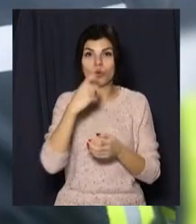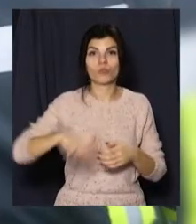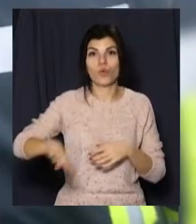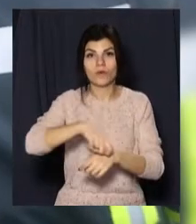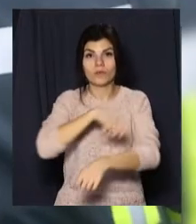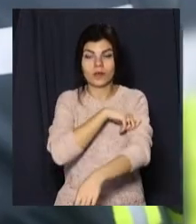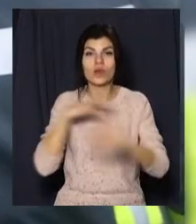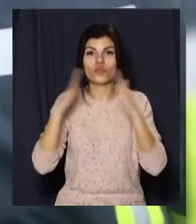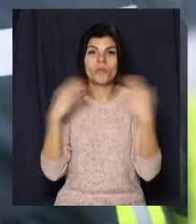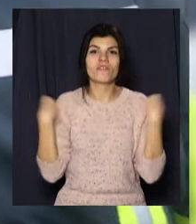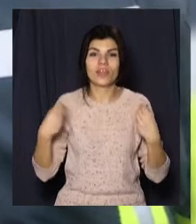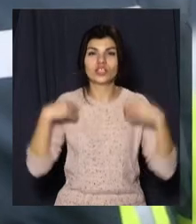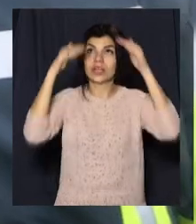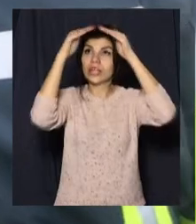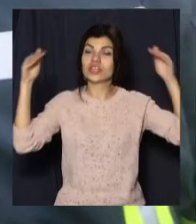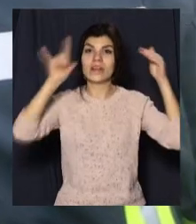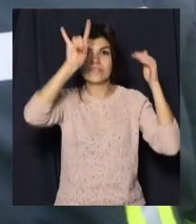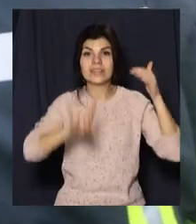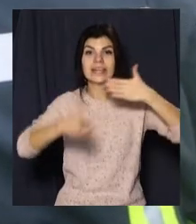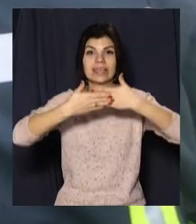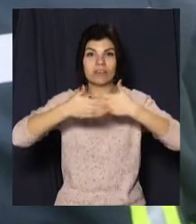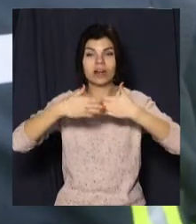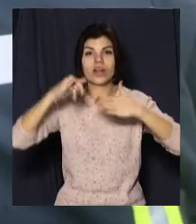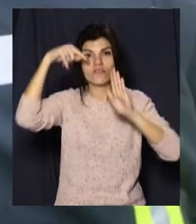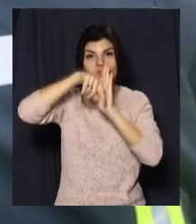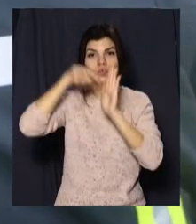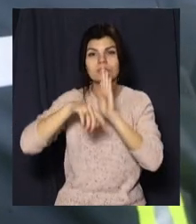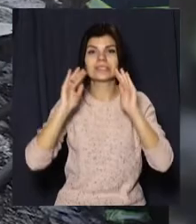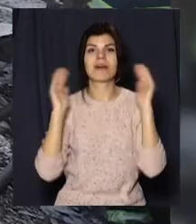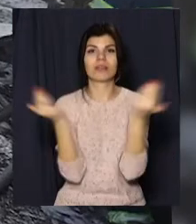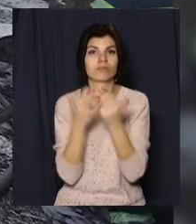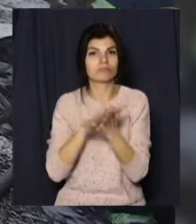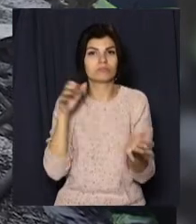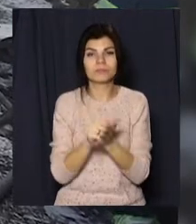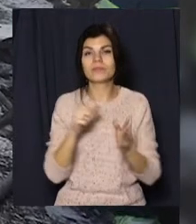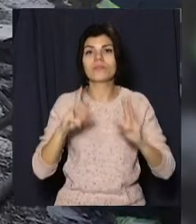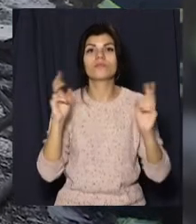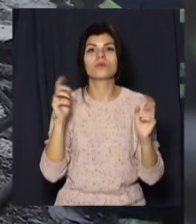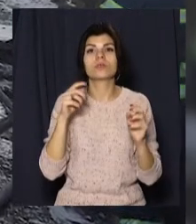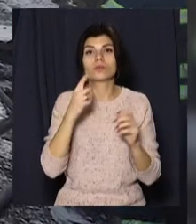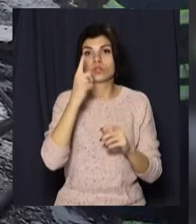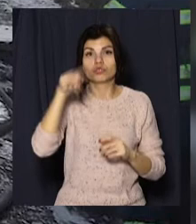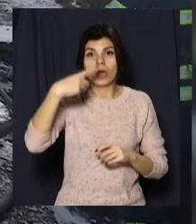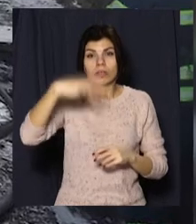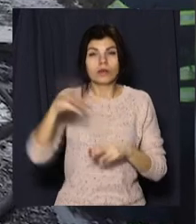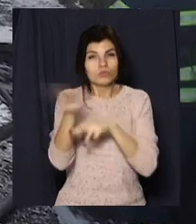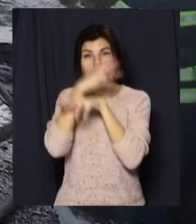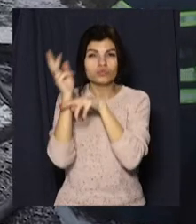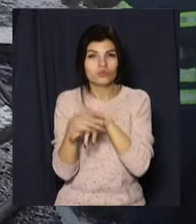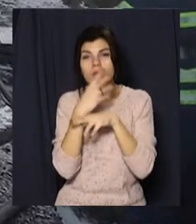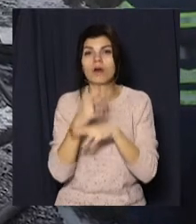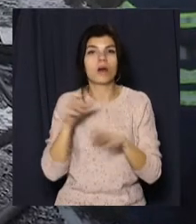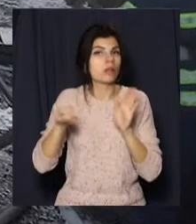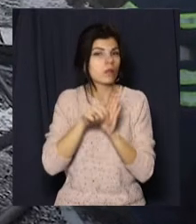Пошкоджено домашні речі, дах, вікна, двері та внутрішнє облицювання стін. Вогню протистояли півтори години.